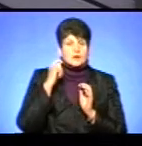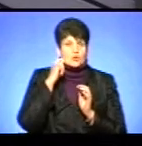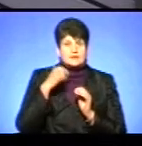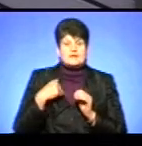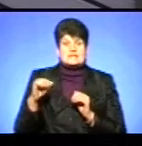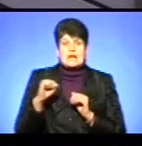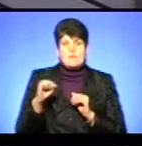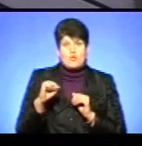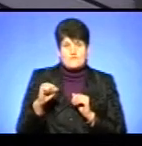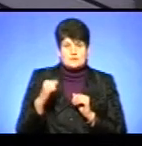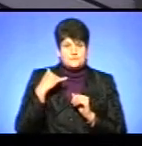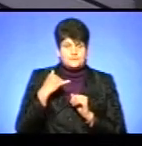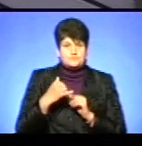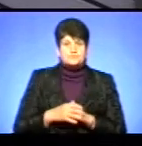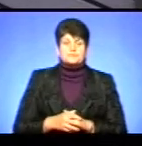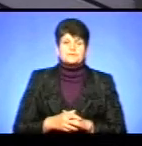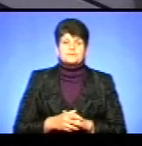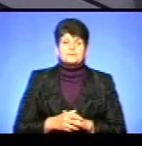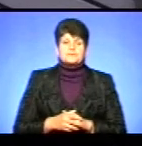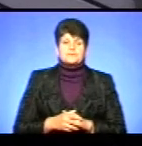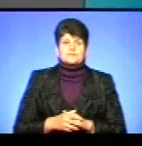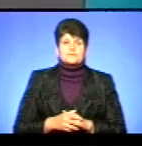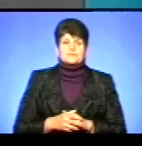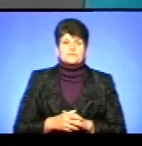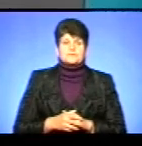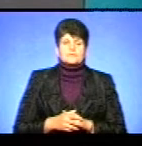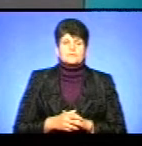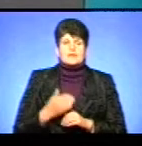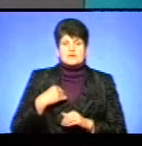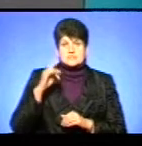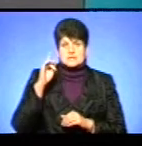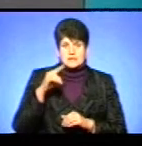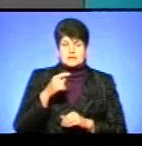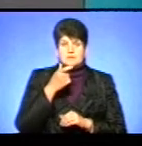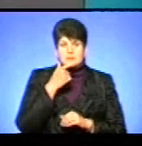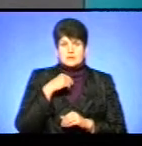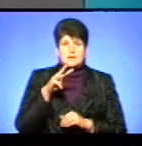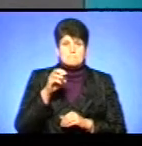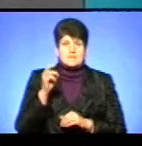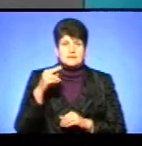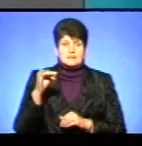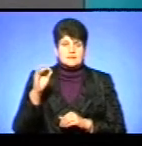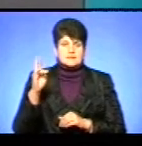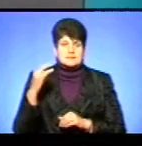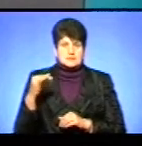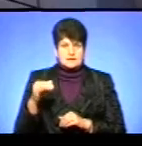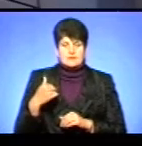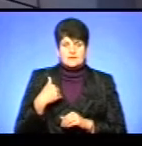з Переборги. Так. Ви знаєте, пане Меденський, я